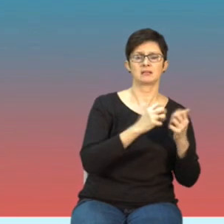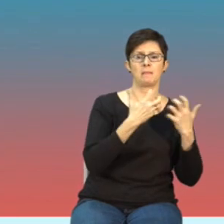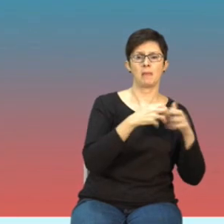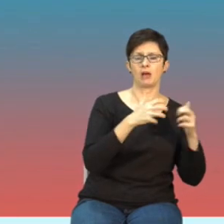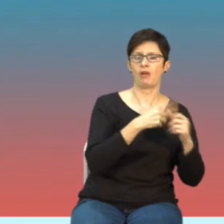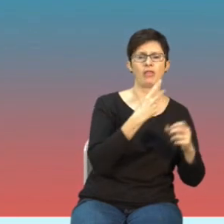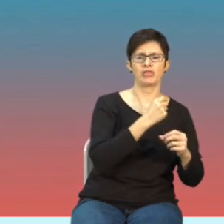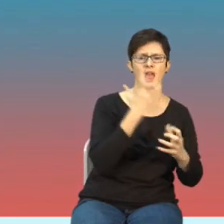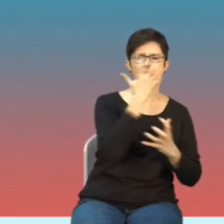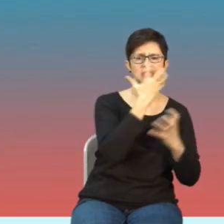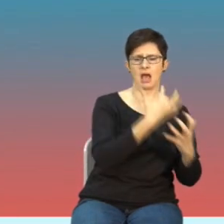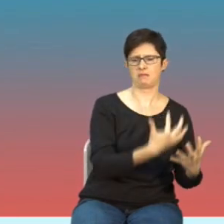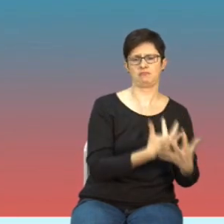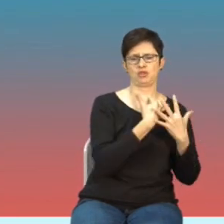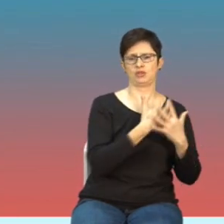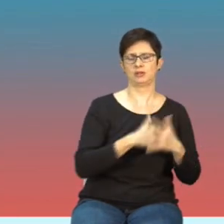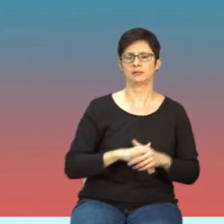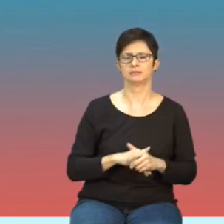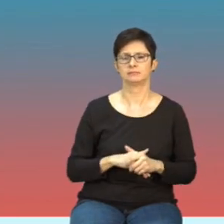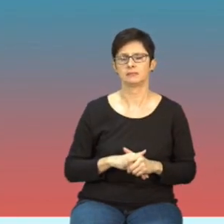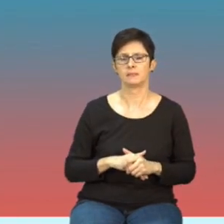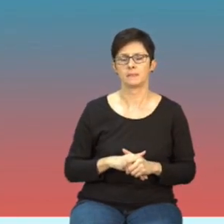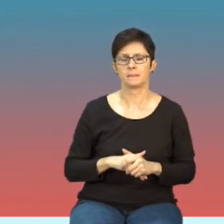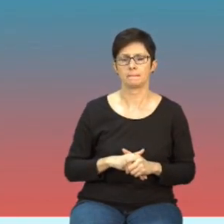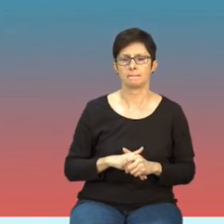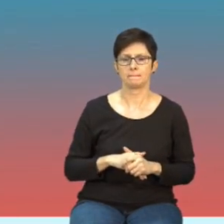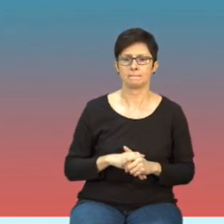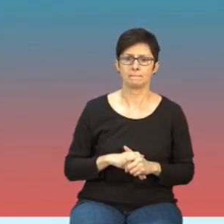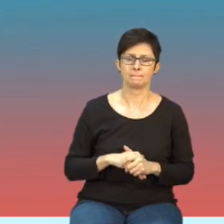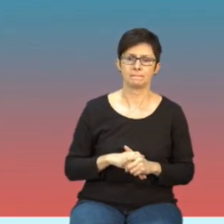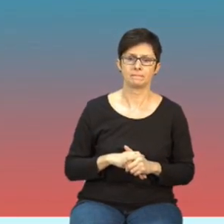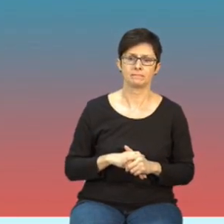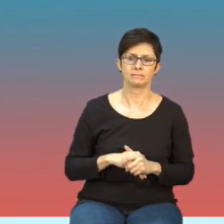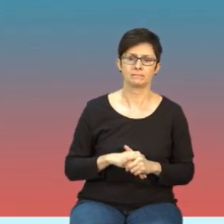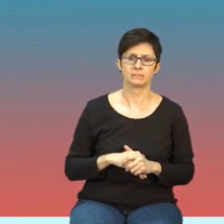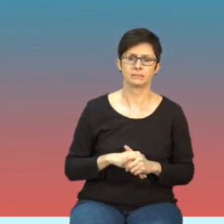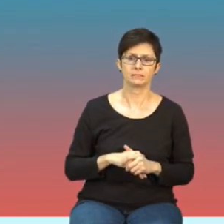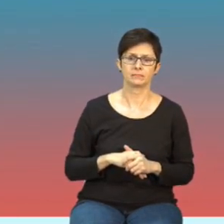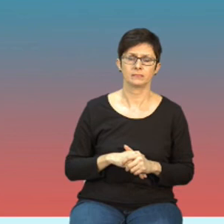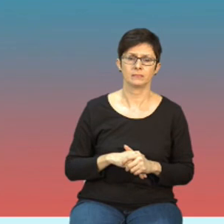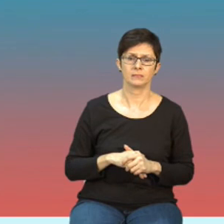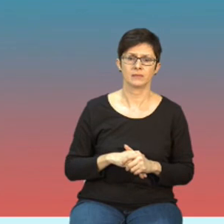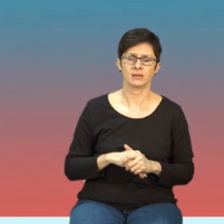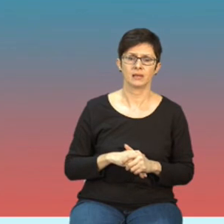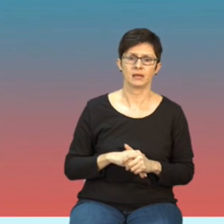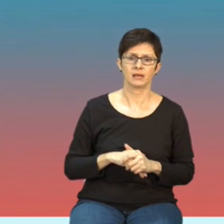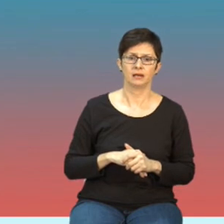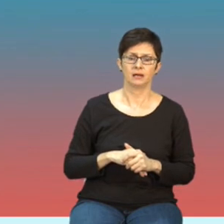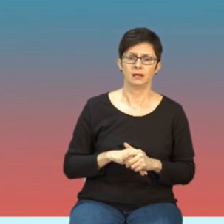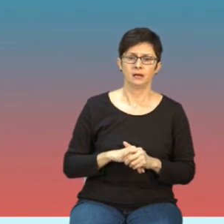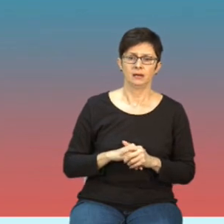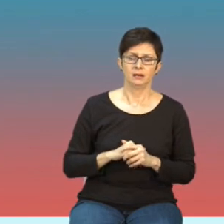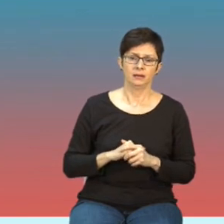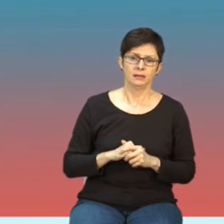nietermicznych no i w związku z tym no mówię mamy pewien